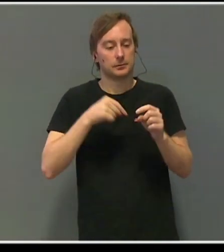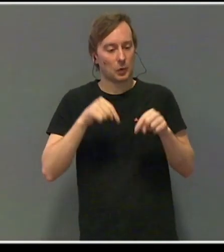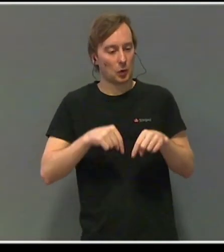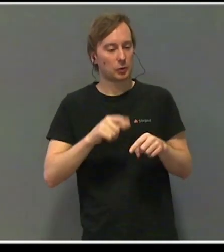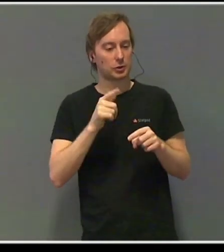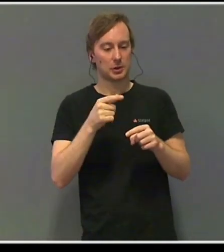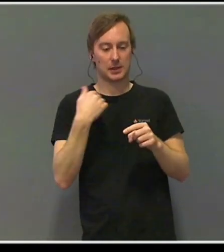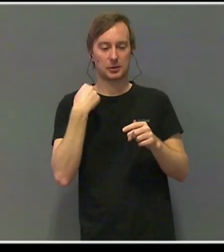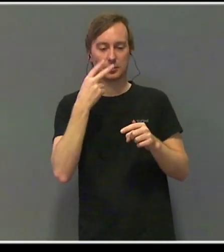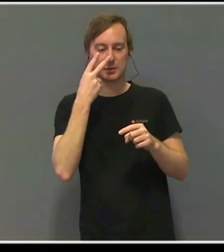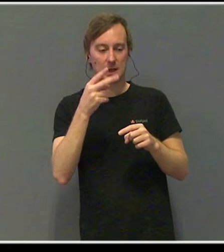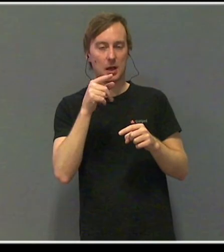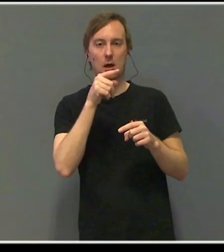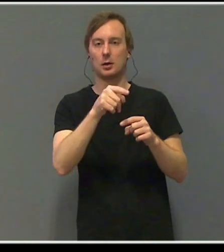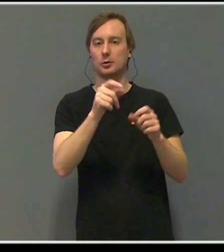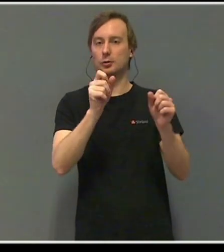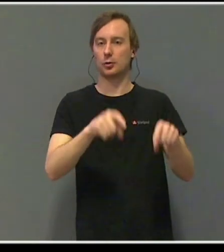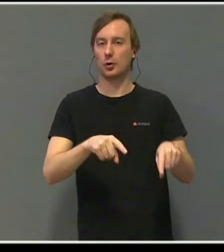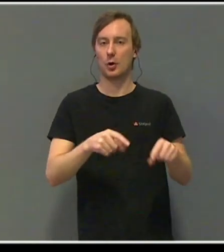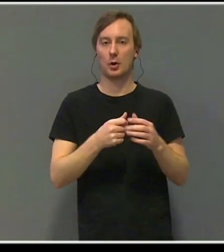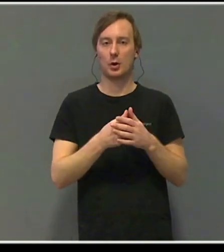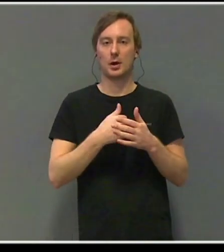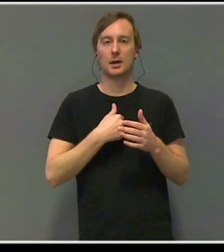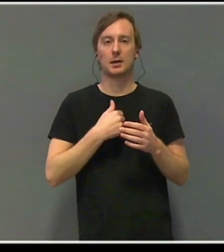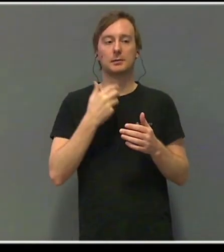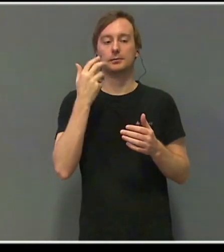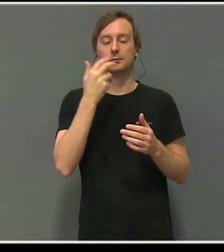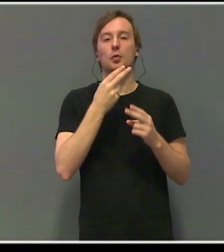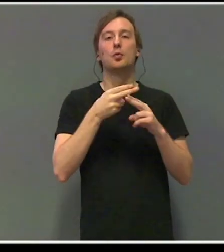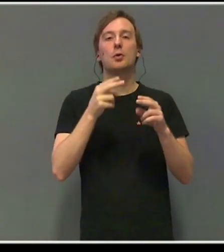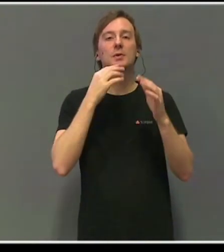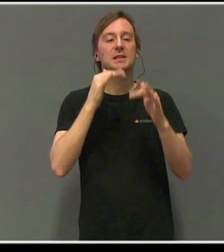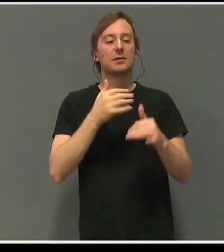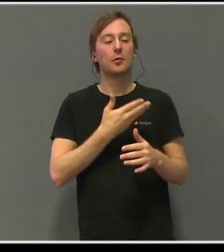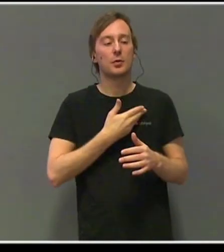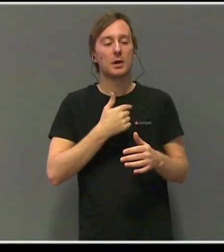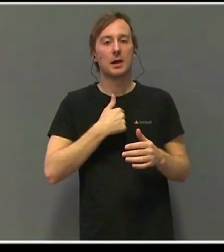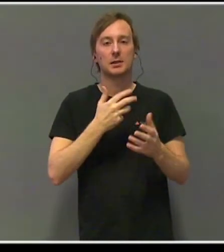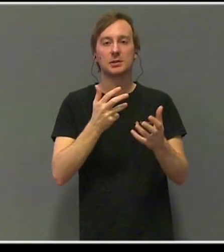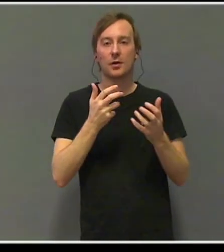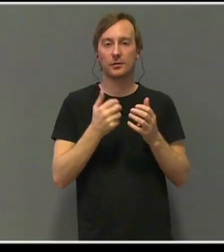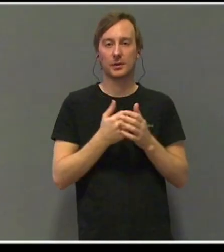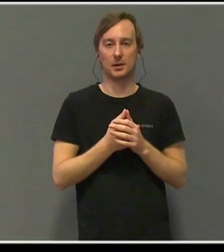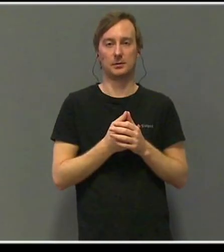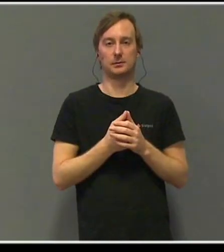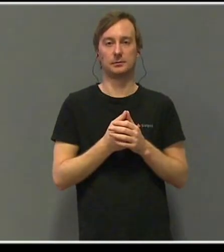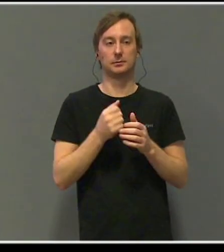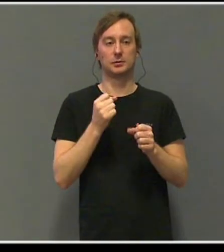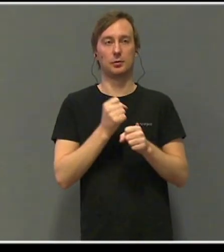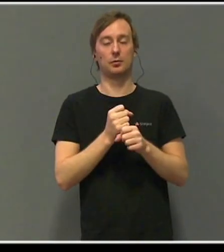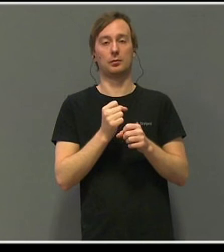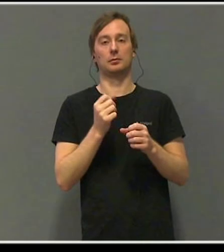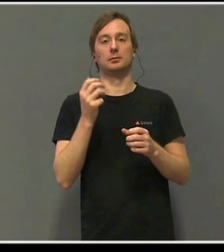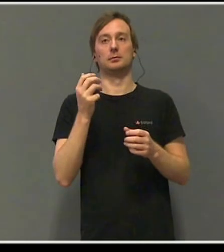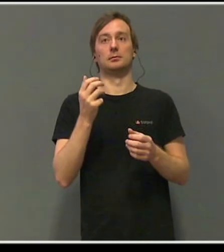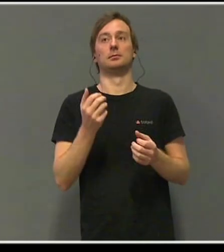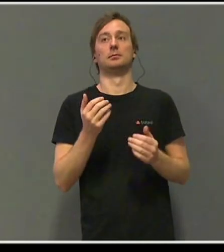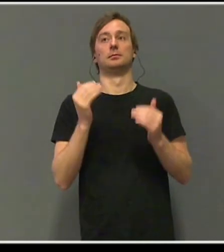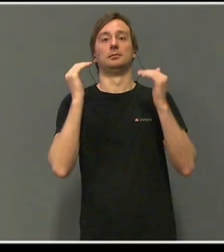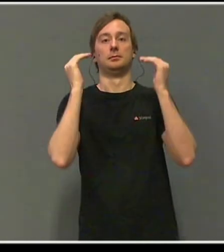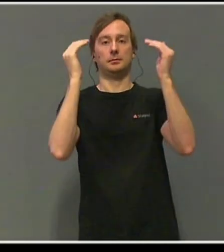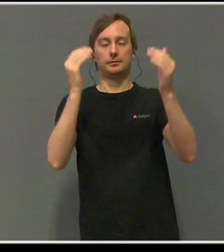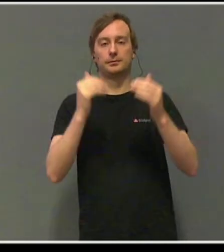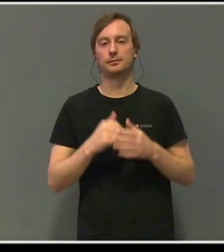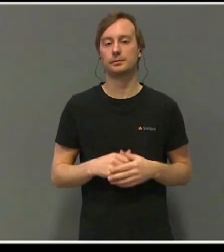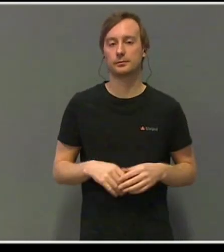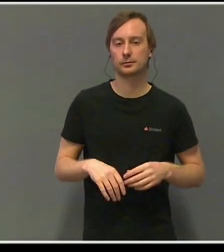ikke ord for å si hvor mye jeg kommer til å savne ham. Det var virkelig overveldende. Midt